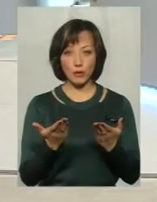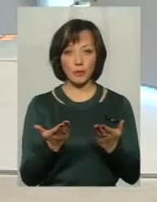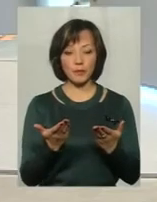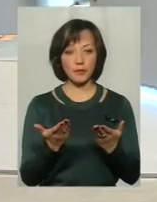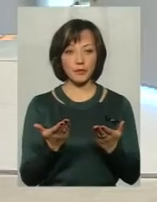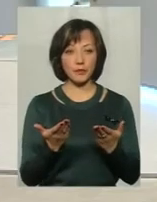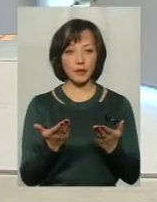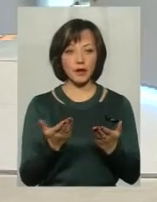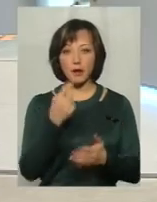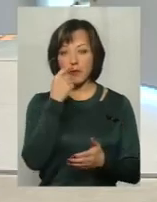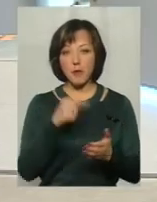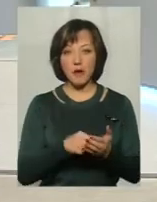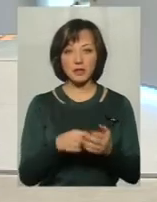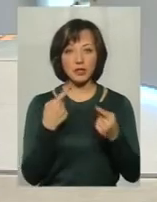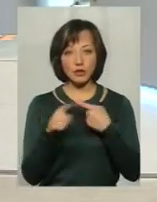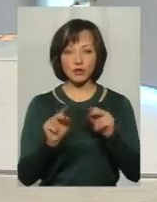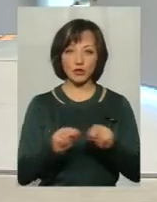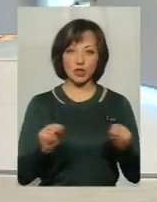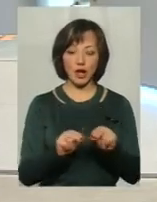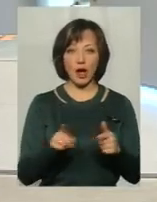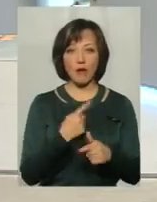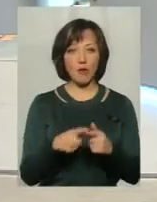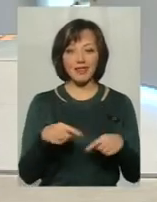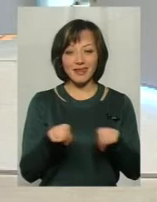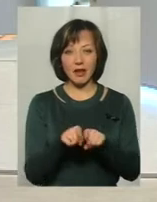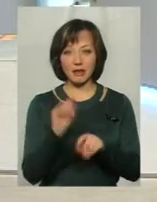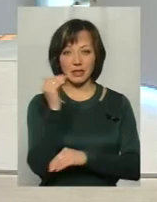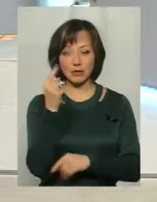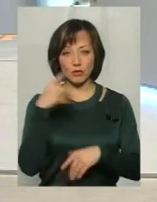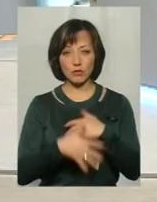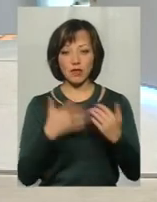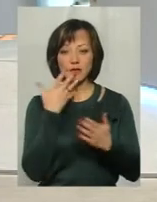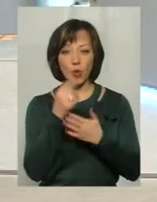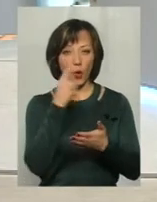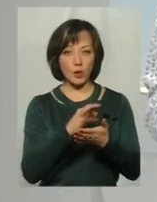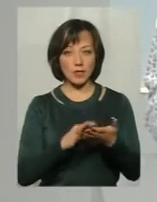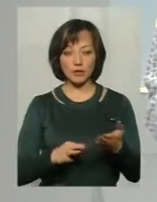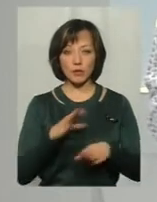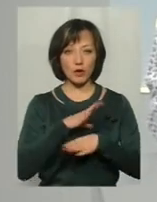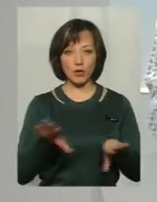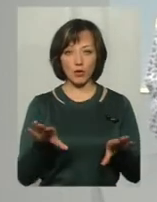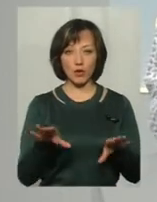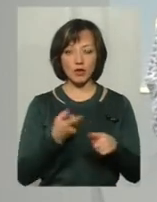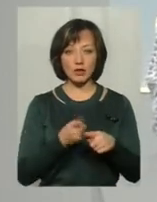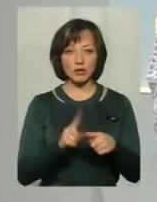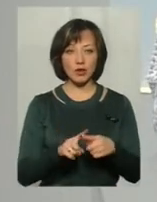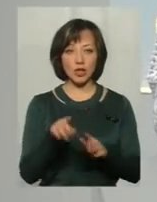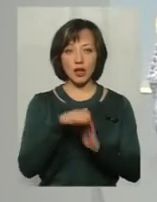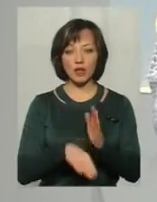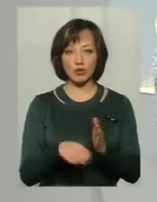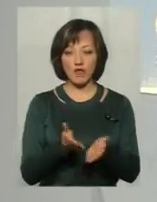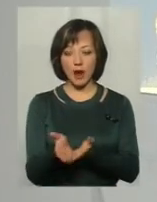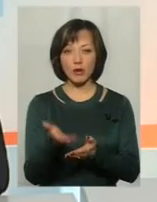попався не той вчитель, чи, можливо, не так дитина зрозуміла свою оцінку, щоб не було оцього найгіршого